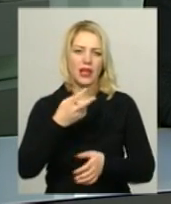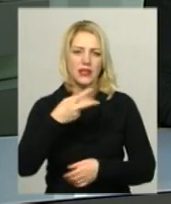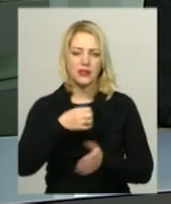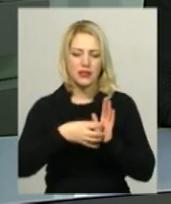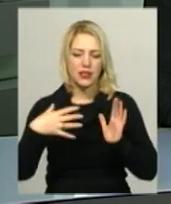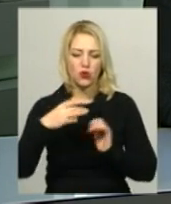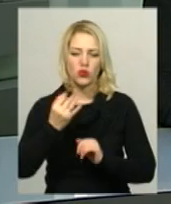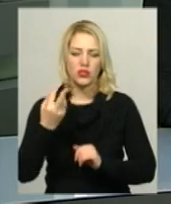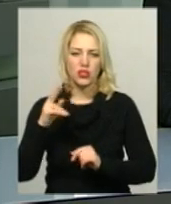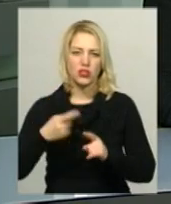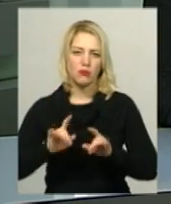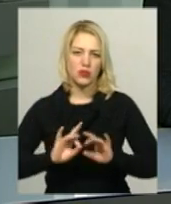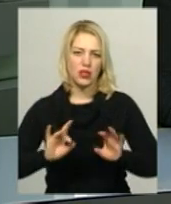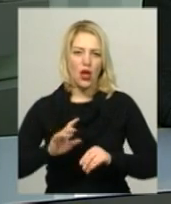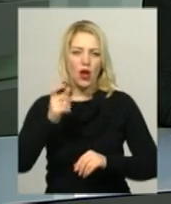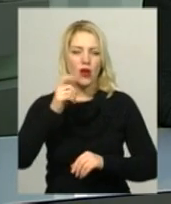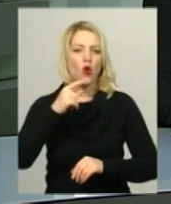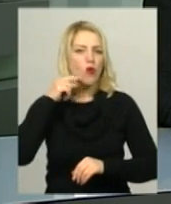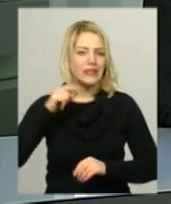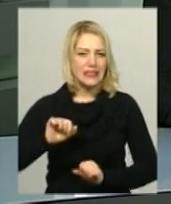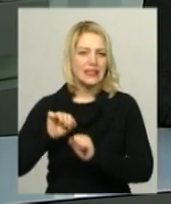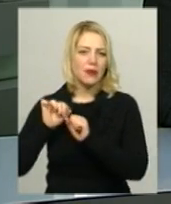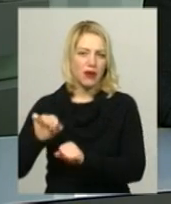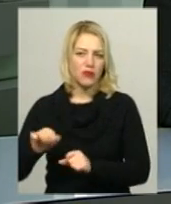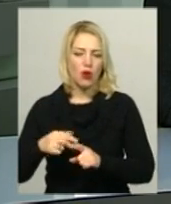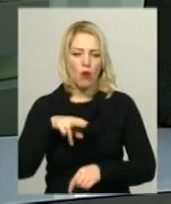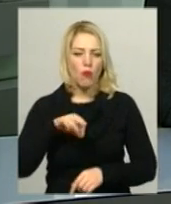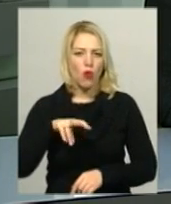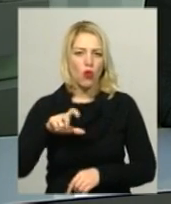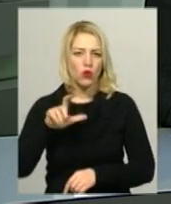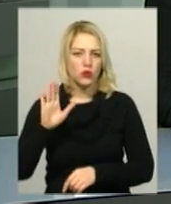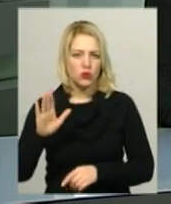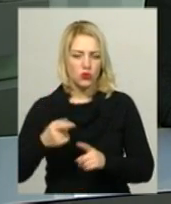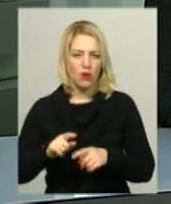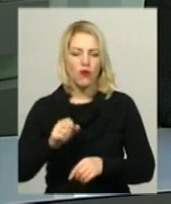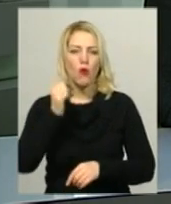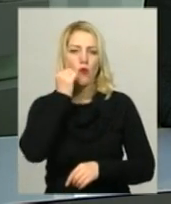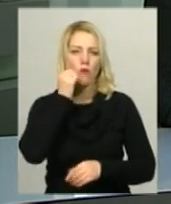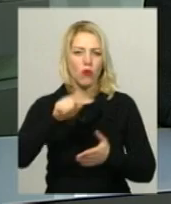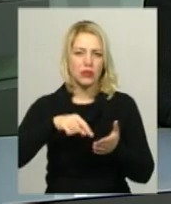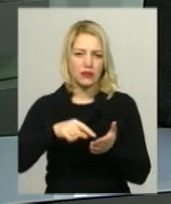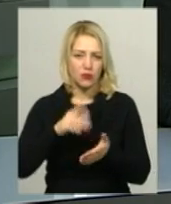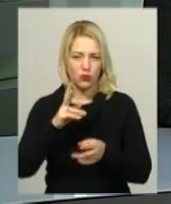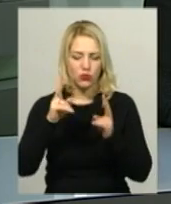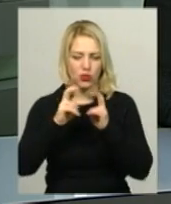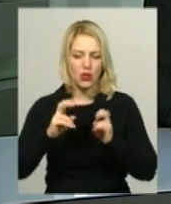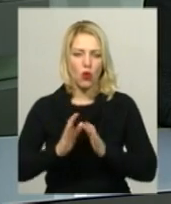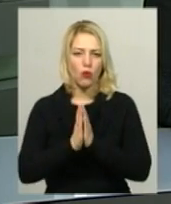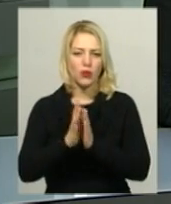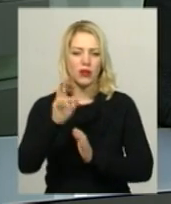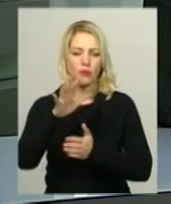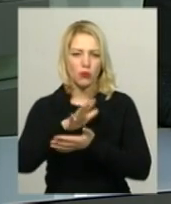російський правозахисник Ніколай Полозов. За його словами, у Лефартовському районному суді міста Москва розглянуть клопотання слідства про